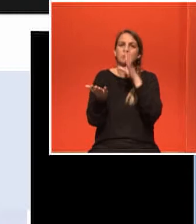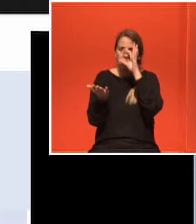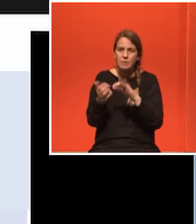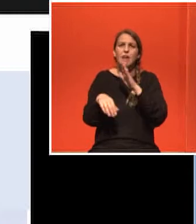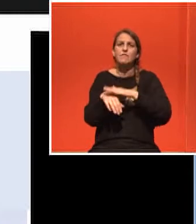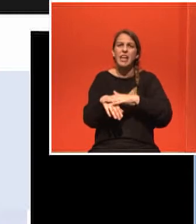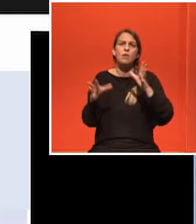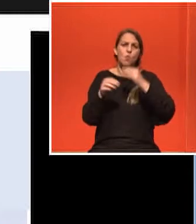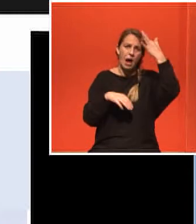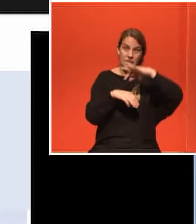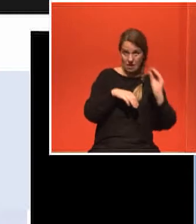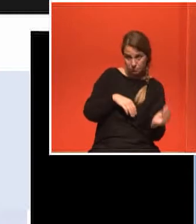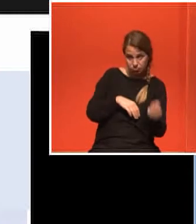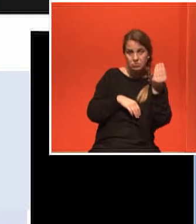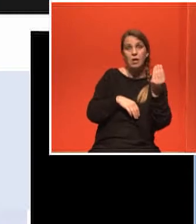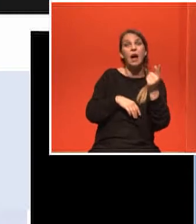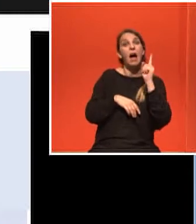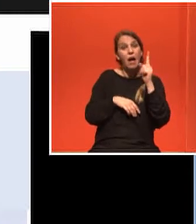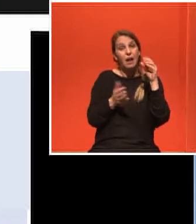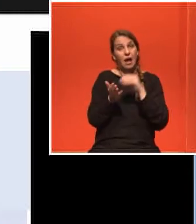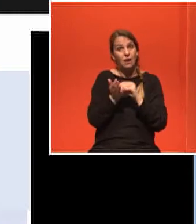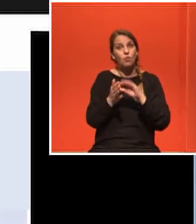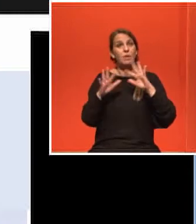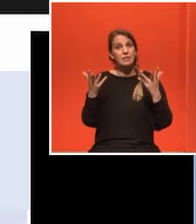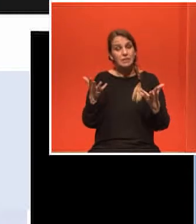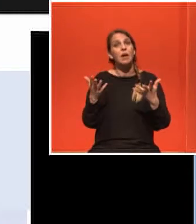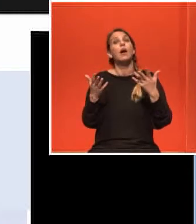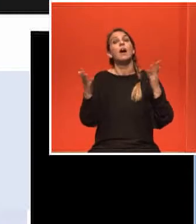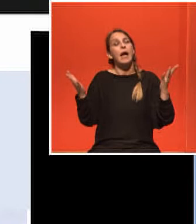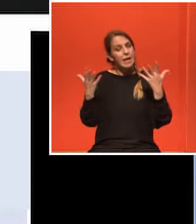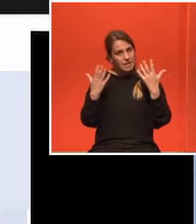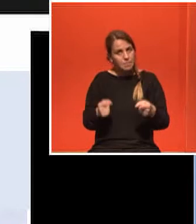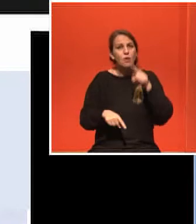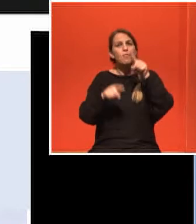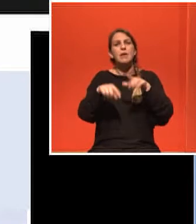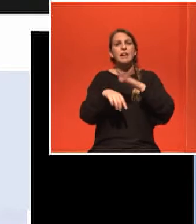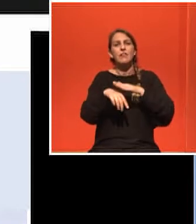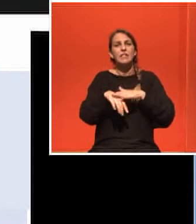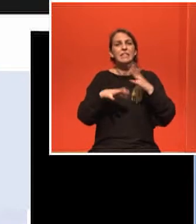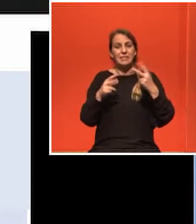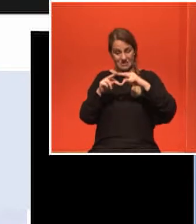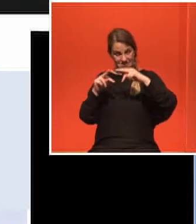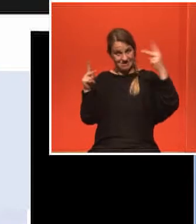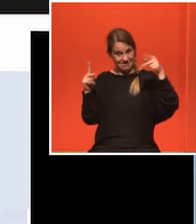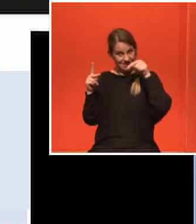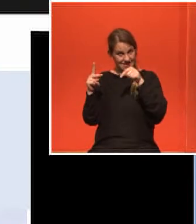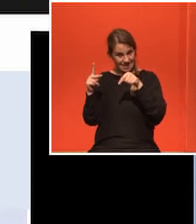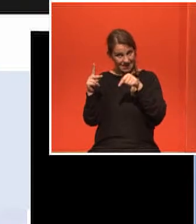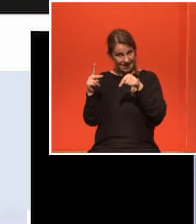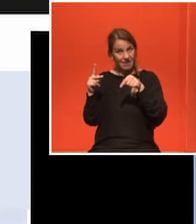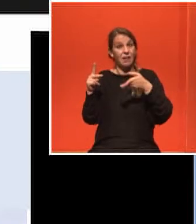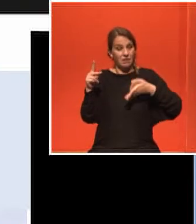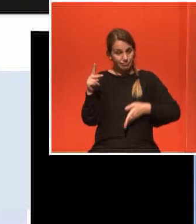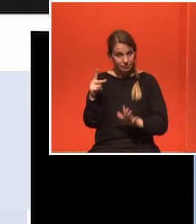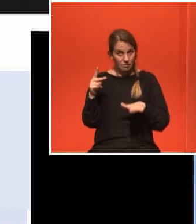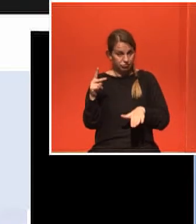νόσο υπάρχει και κάτι άλλο αυτό που λέγεται επιγενετική είναι δηλαδή το πώς το γονιδίωμά μας αλληλοεπιδρά με